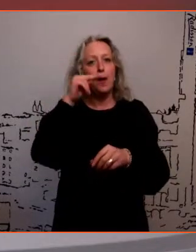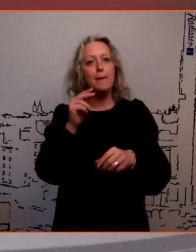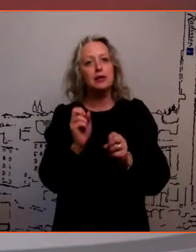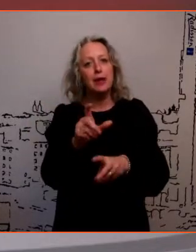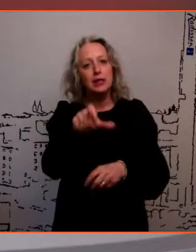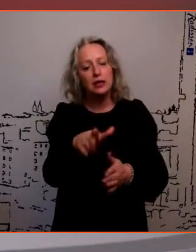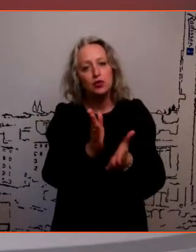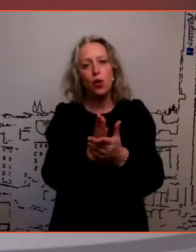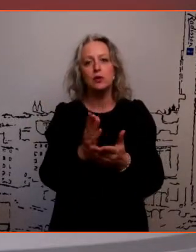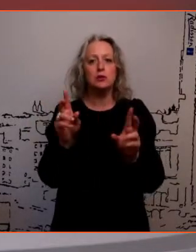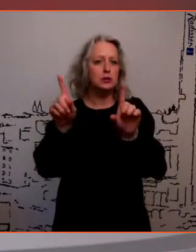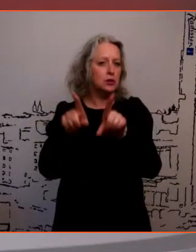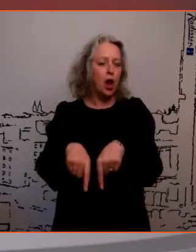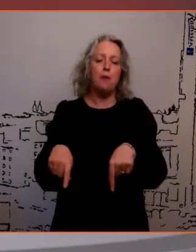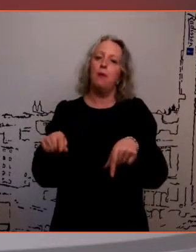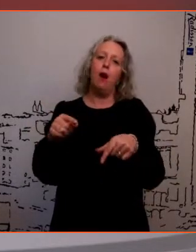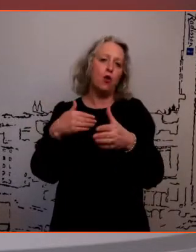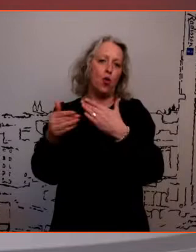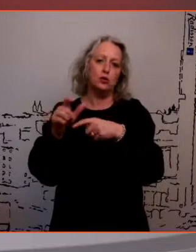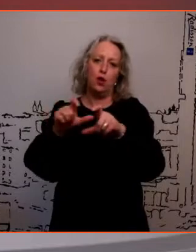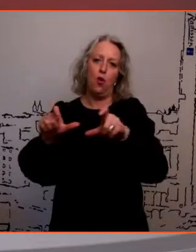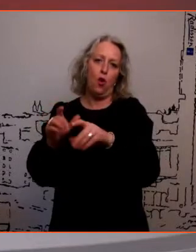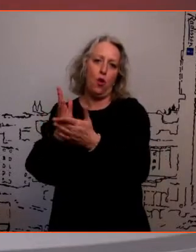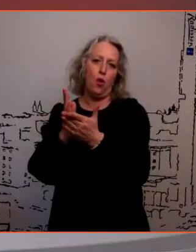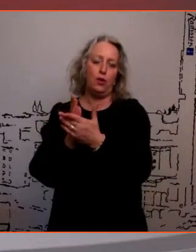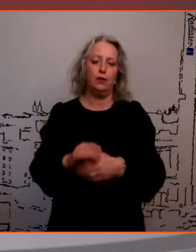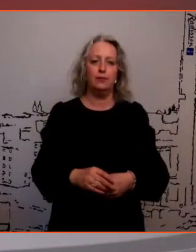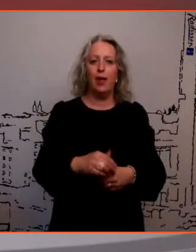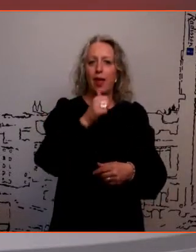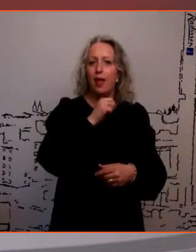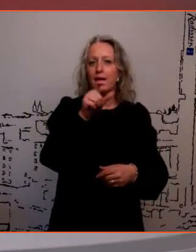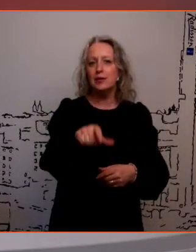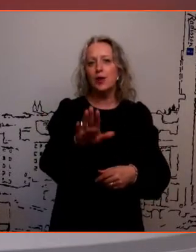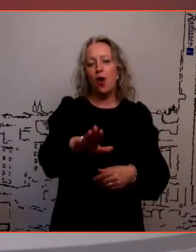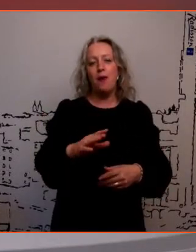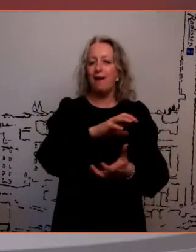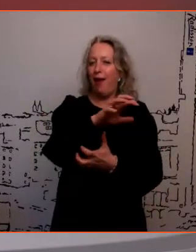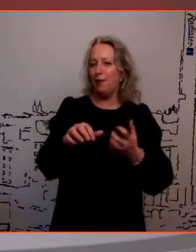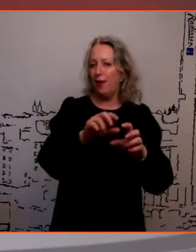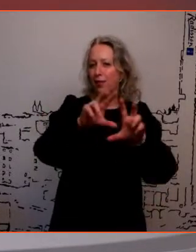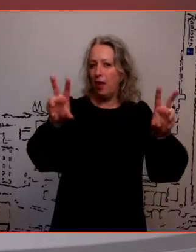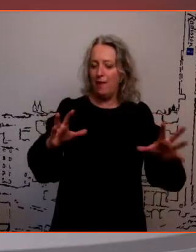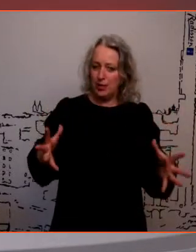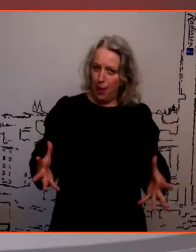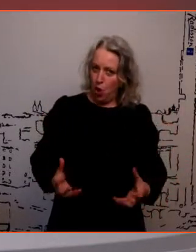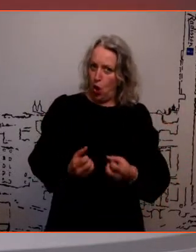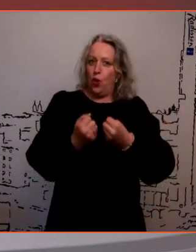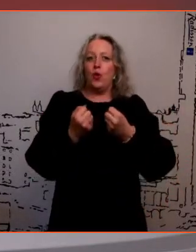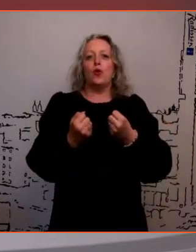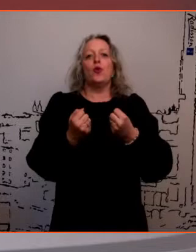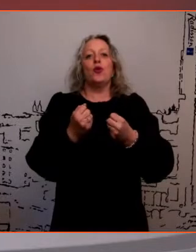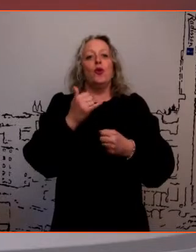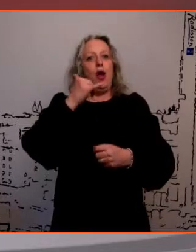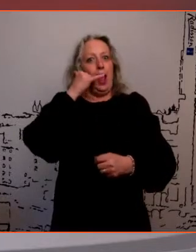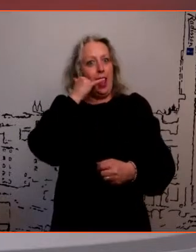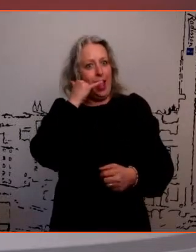Et taas kordne tuleme nagu selle eestlase oks keerulise tema juurde, et võtame ennast kokku ja listame või võtame ennast kokku ja